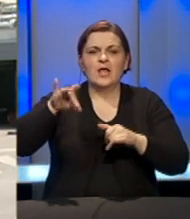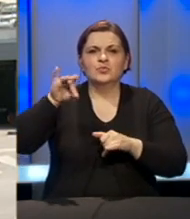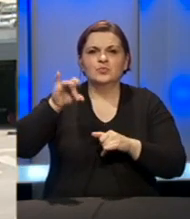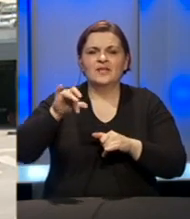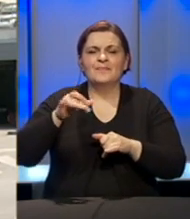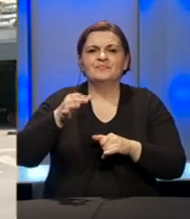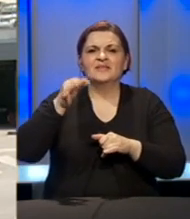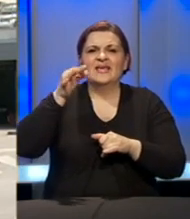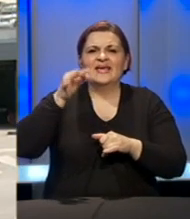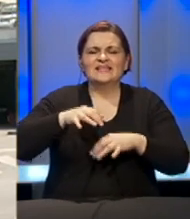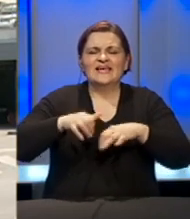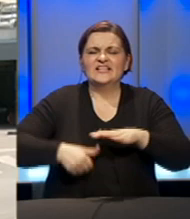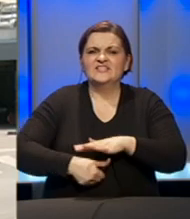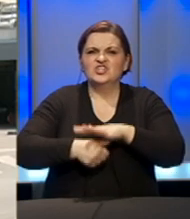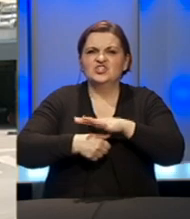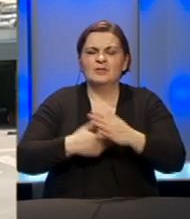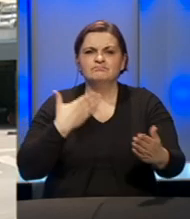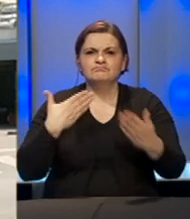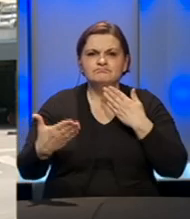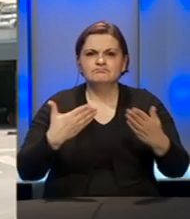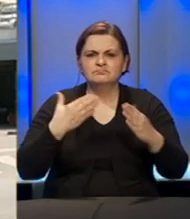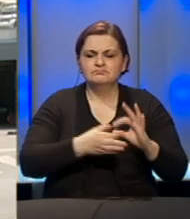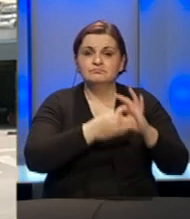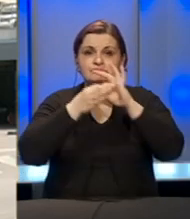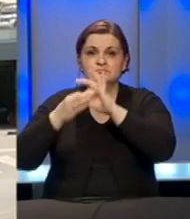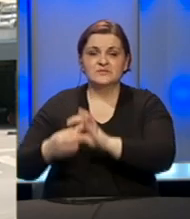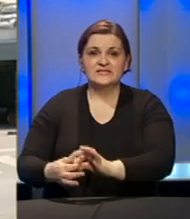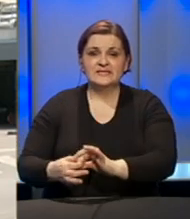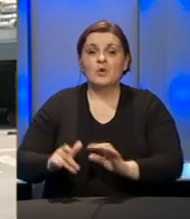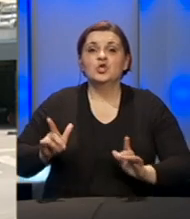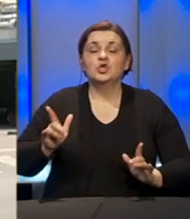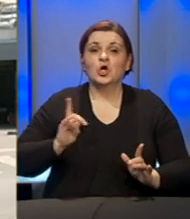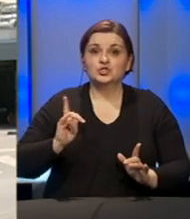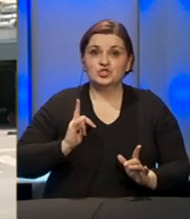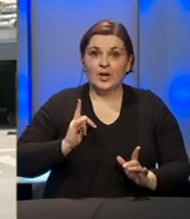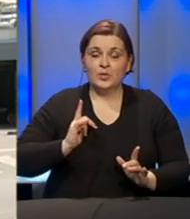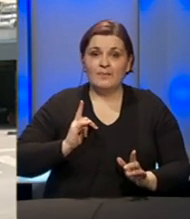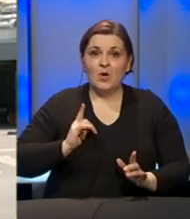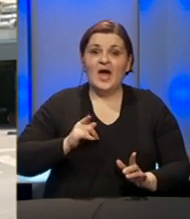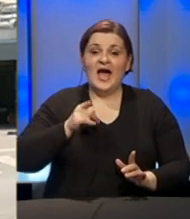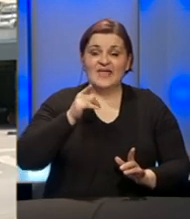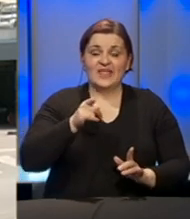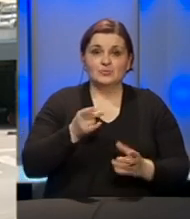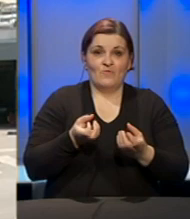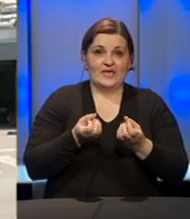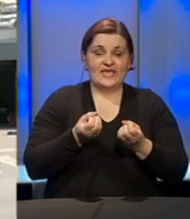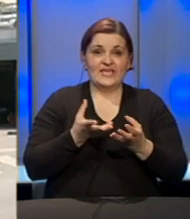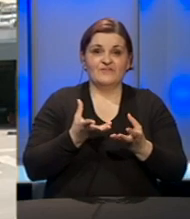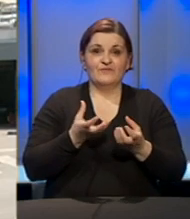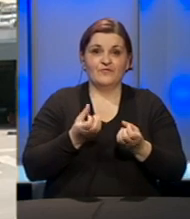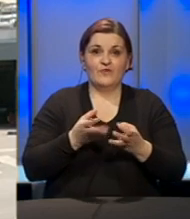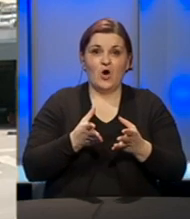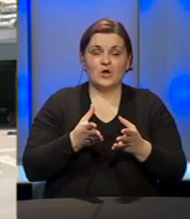Kantonalni krizni štab zasjeda kontinuirano i očekujemo dakle da ćemo ove informacije, a